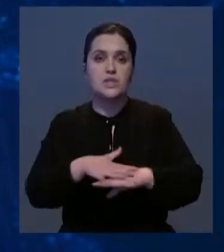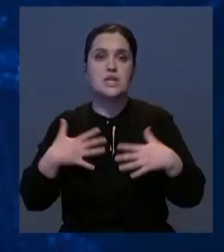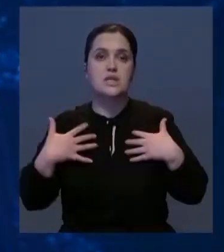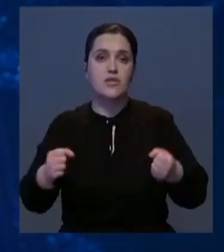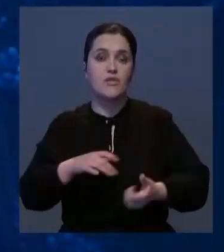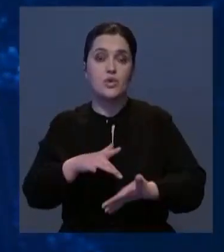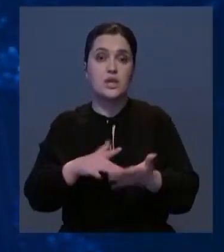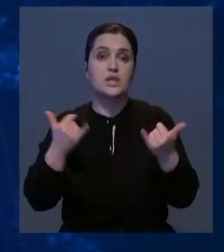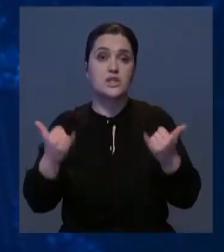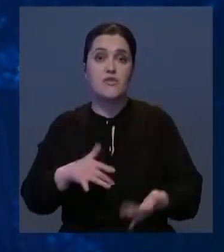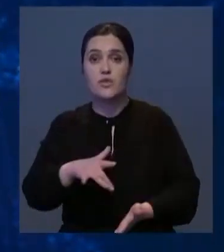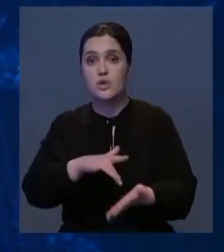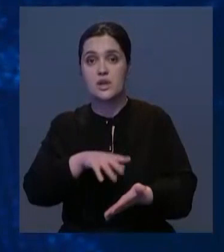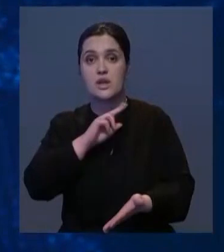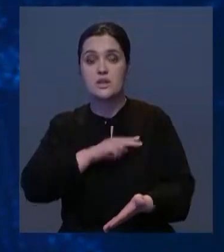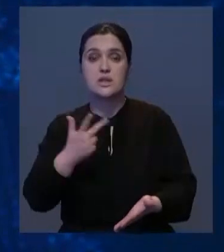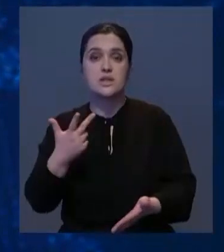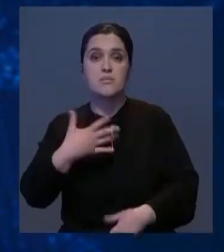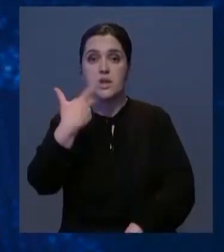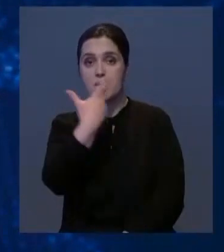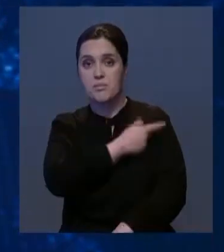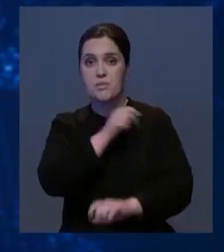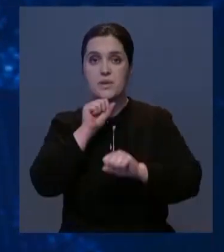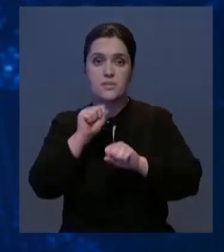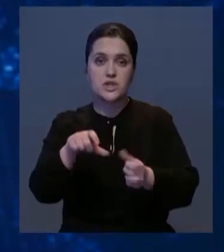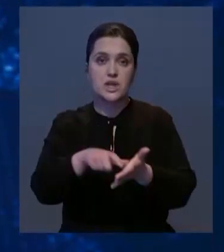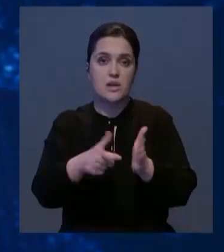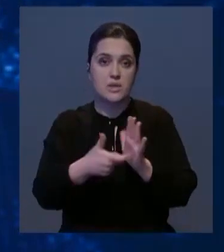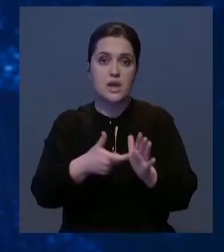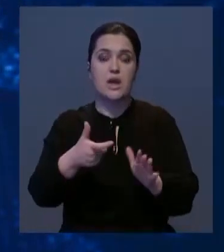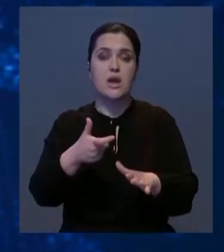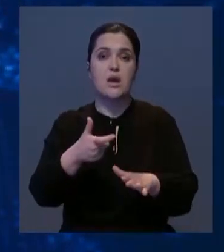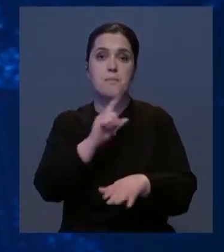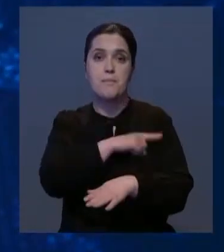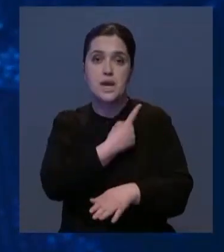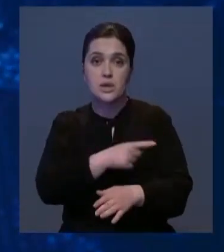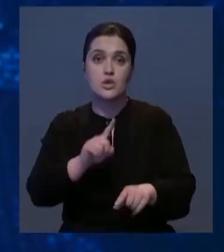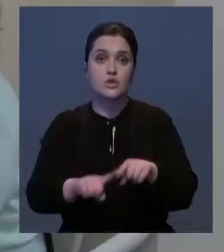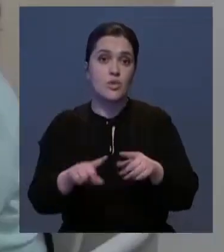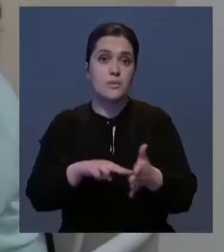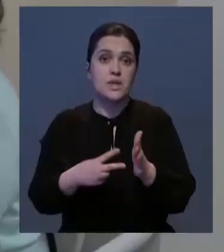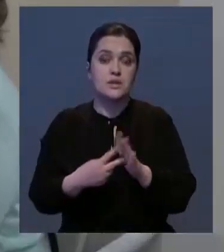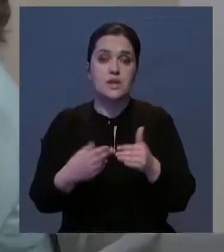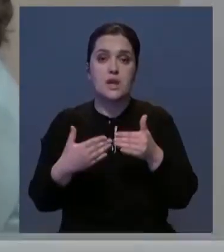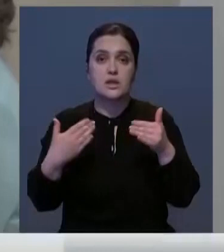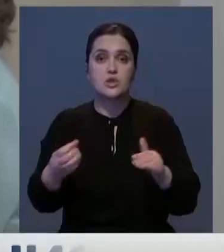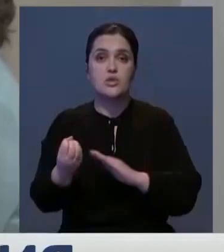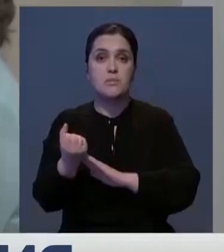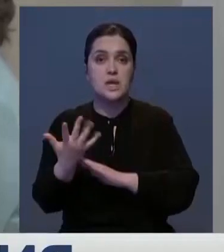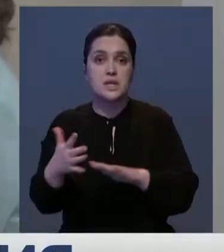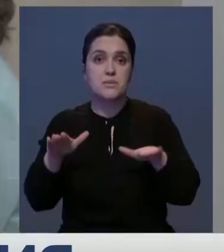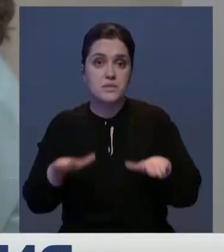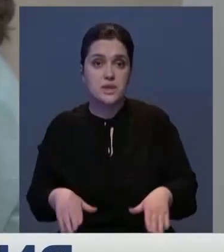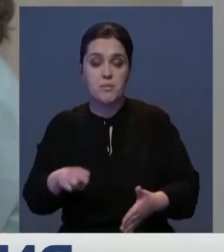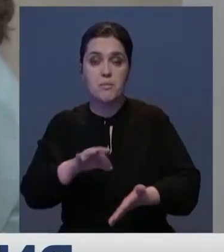здоровья города. Отмечу сейчас. В мегаполисе работают 35 прививочных кабинетов в поликлиниках. Скоро планируется открыть еще